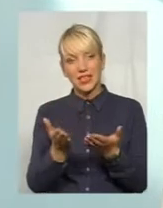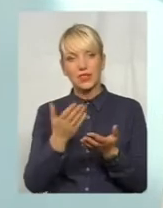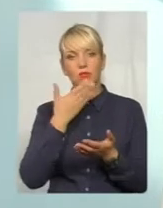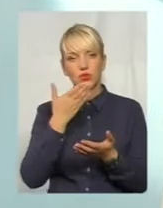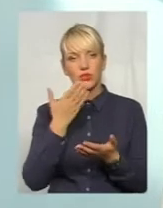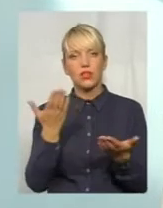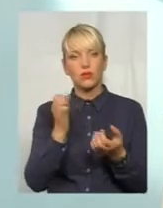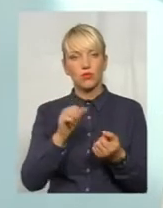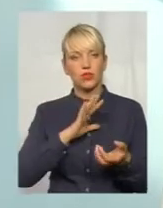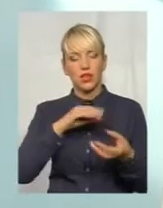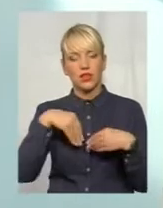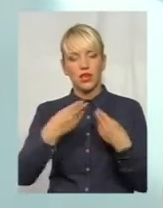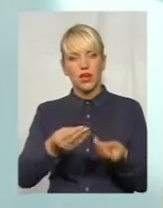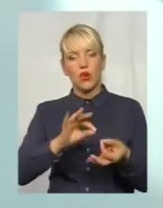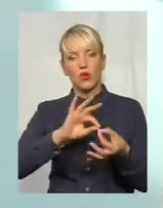той же сам кір.